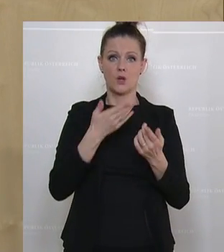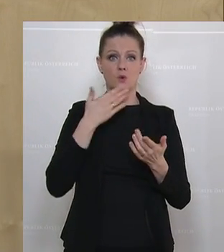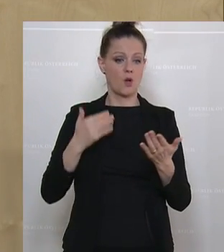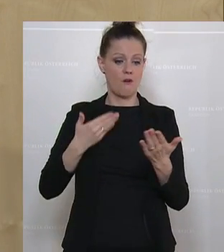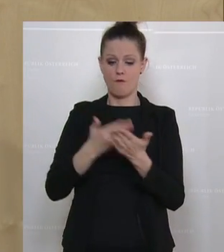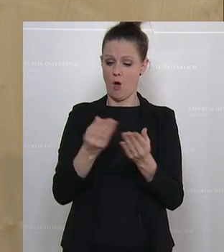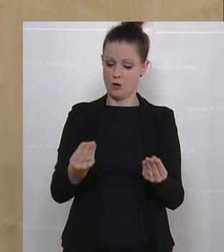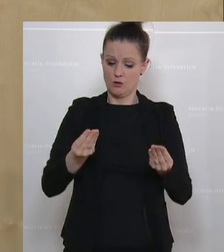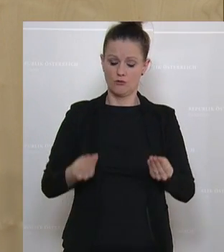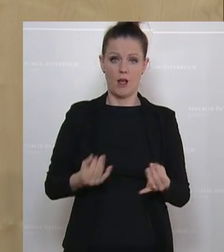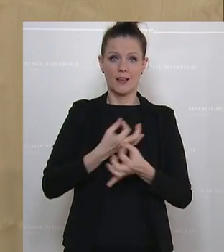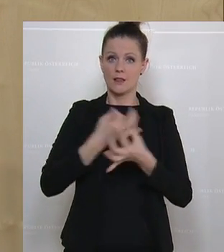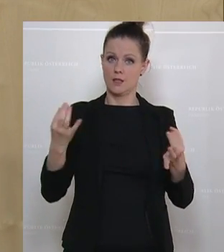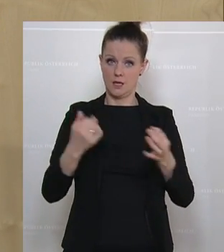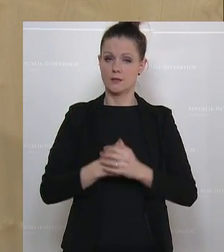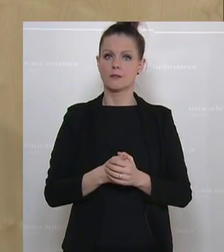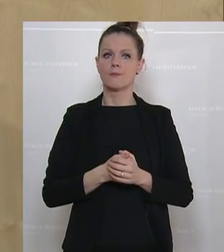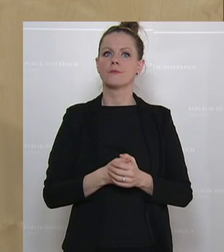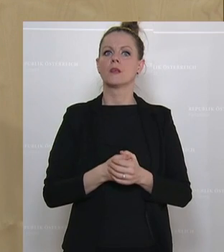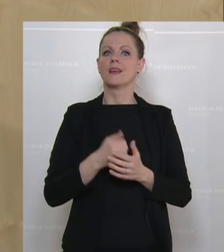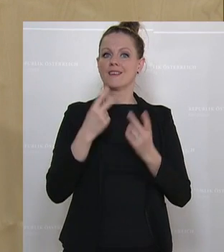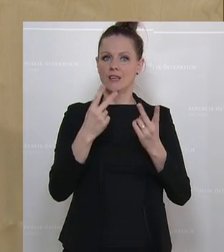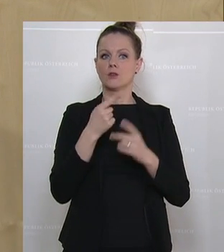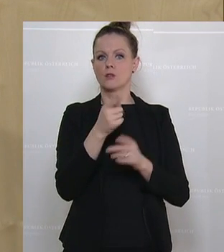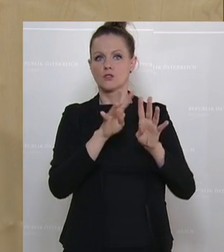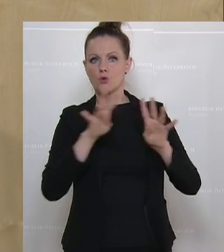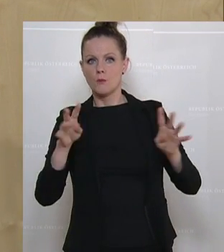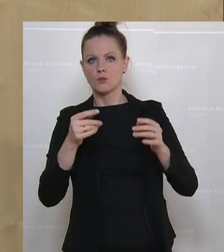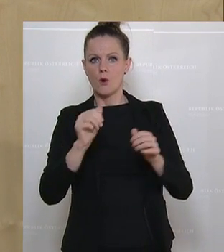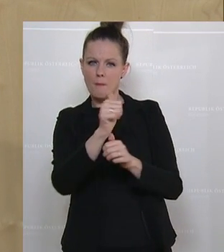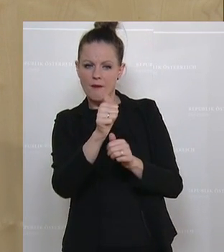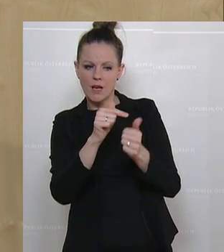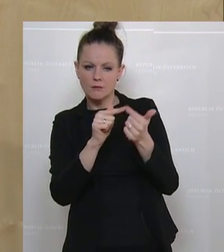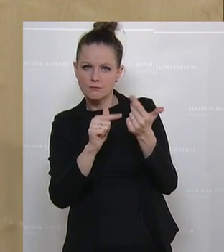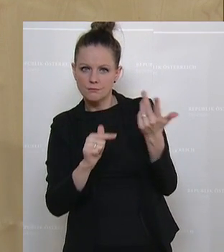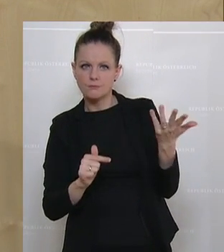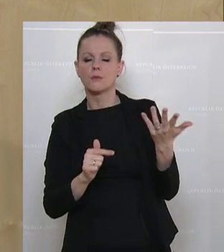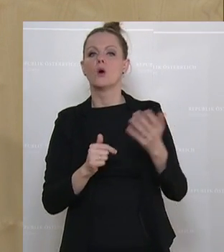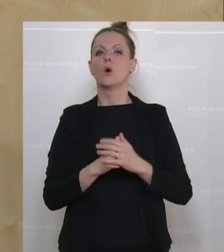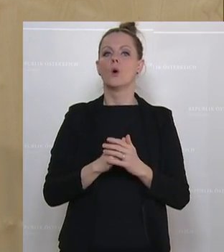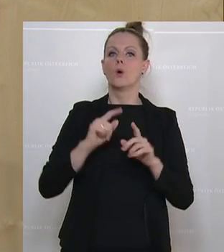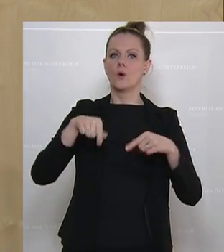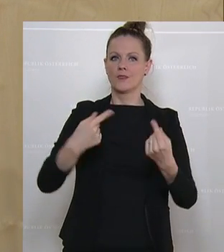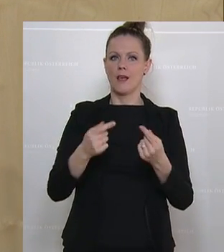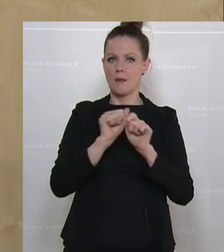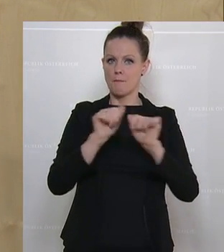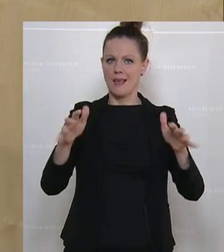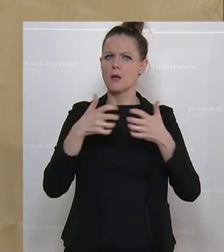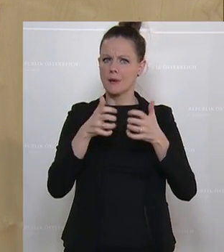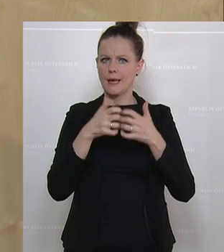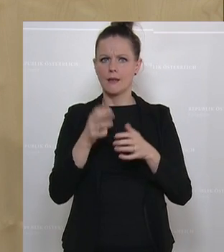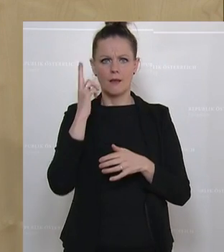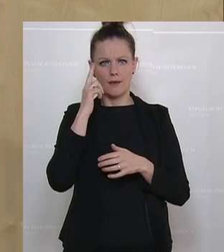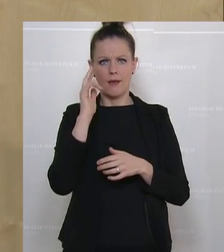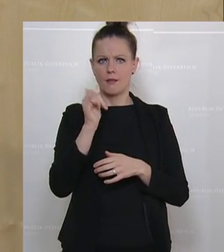vorgeschlagen. Das ist auch richtig so, weil Sie erst die Bewertung vornehmen sollen. Und ich weiß, es gab in letzter Zeit sozusagen Medienberichte dazu